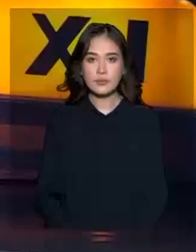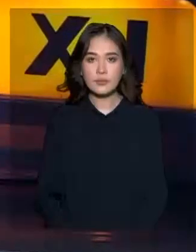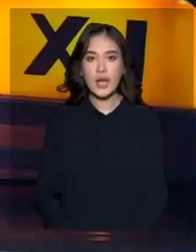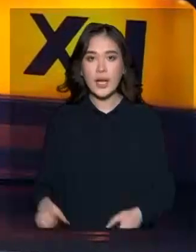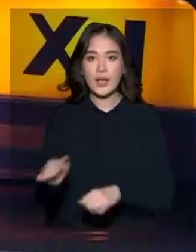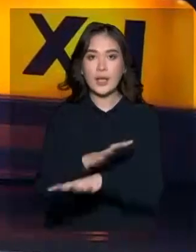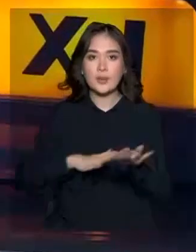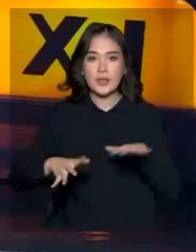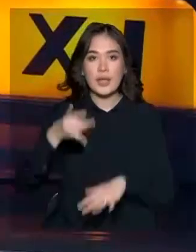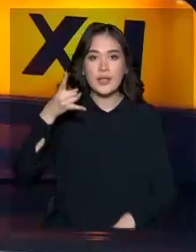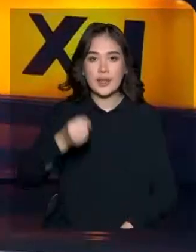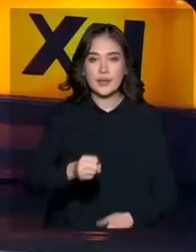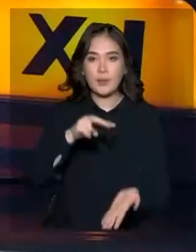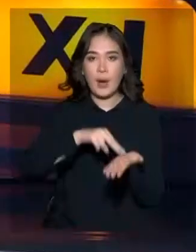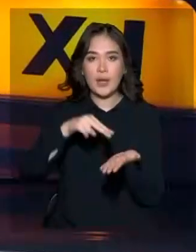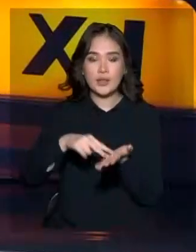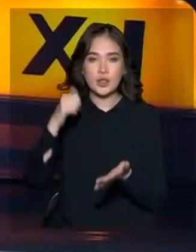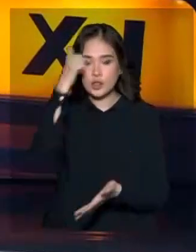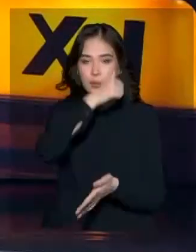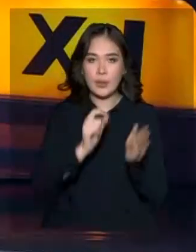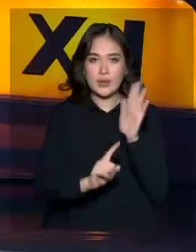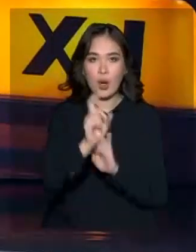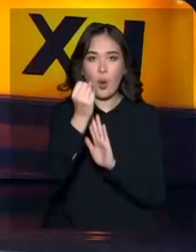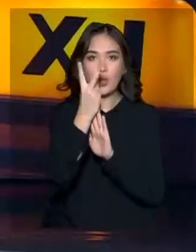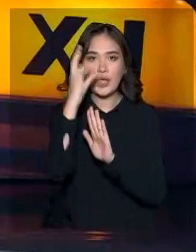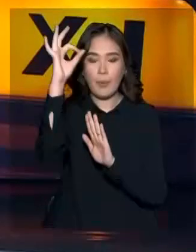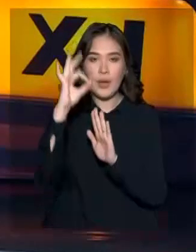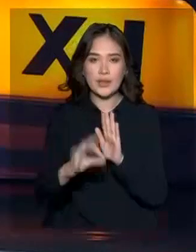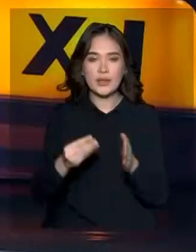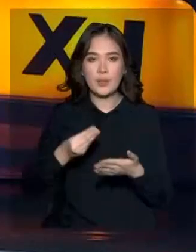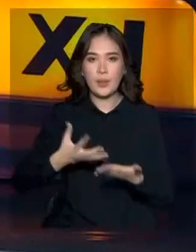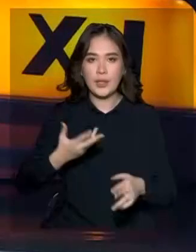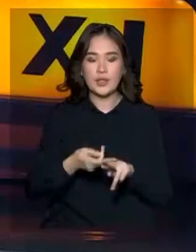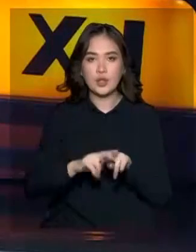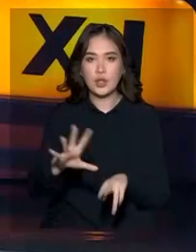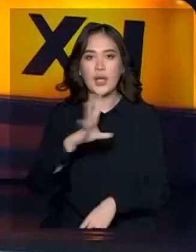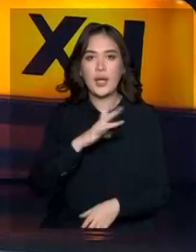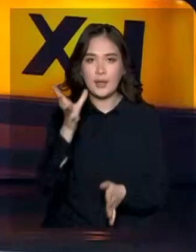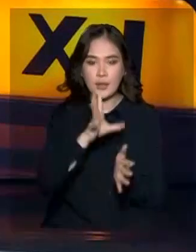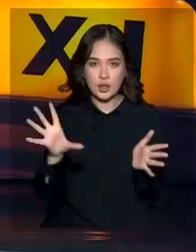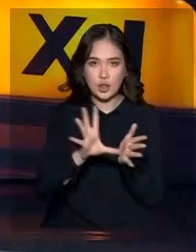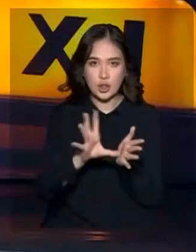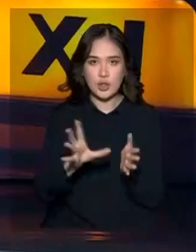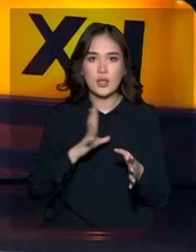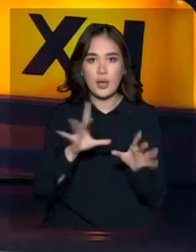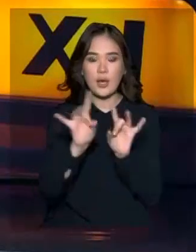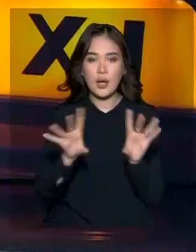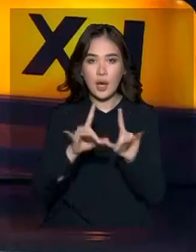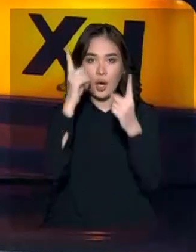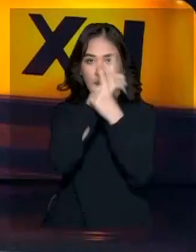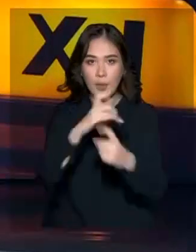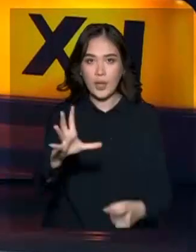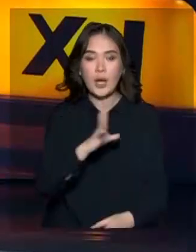Елімізде такси бағасы жыл басынан бері 12 пайызға қымбаттаған. Бұл туралы Энерджи Пром сарапшылары қабырлады.